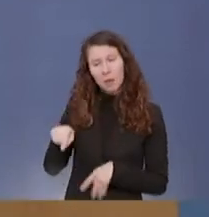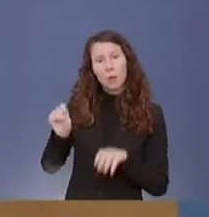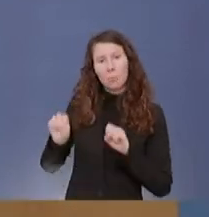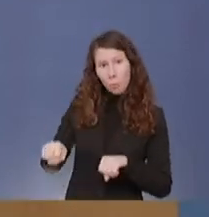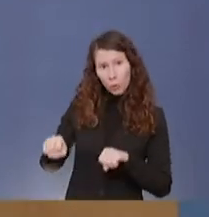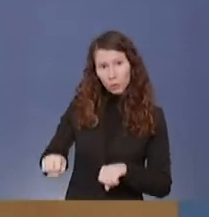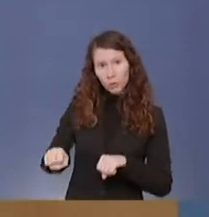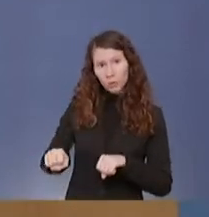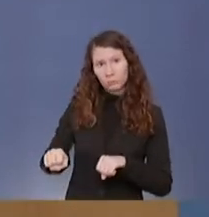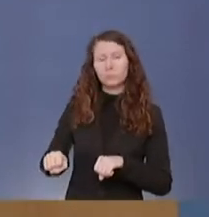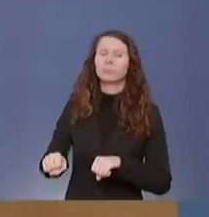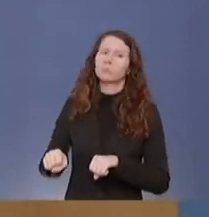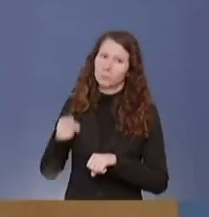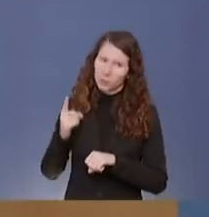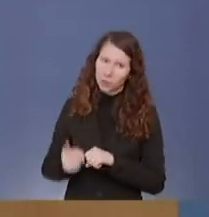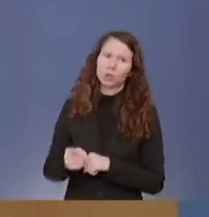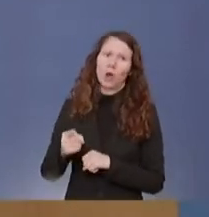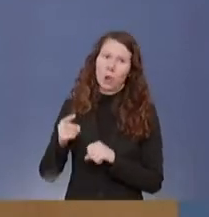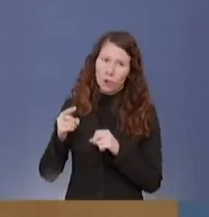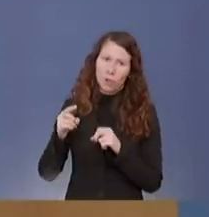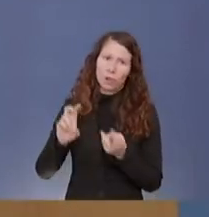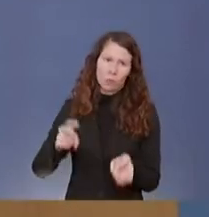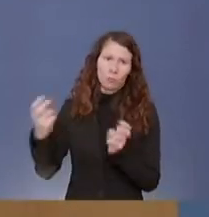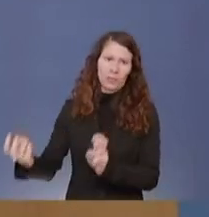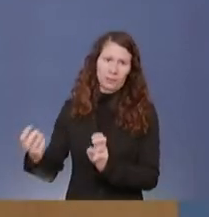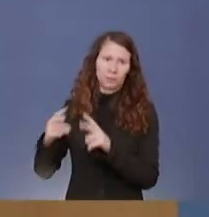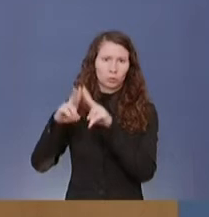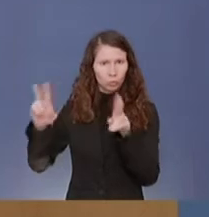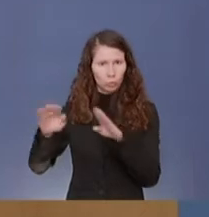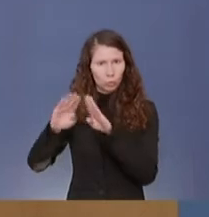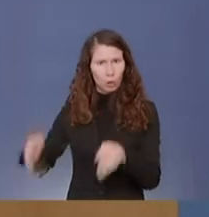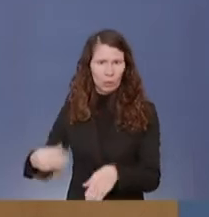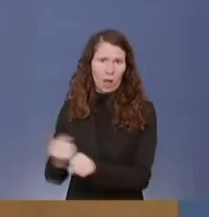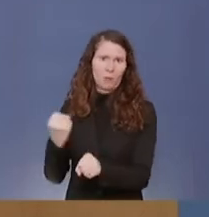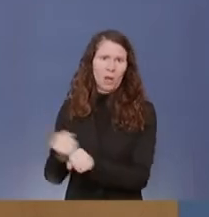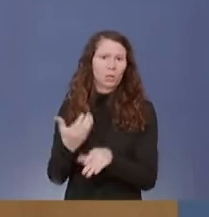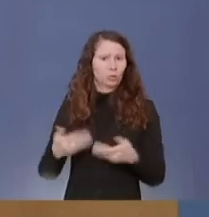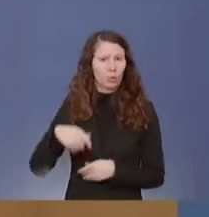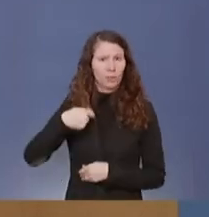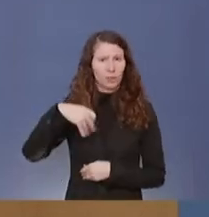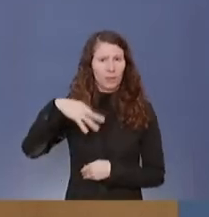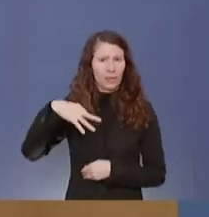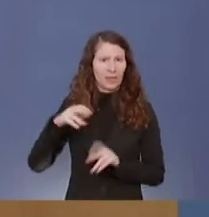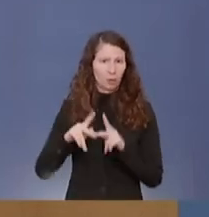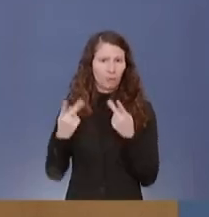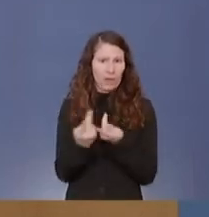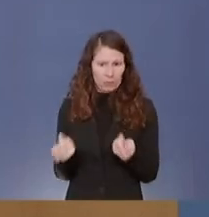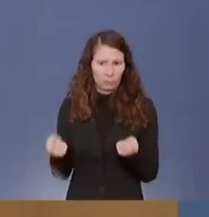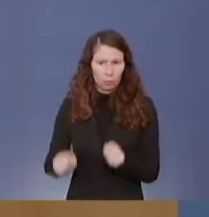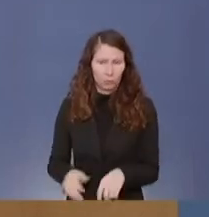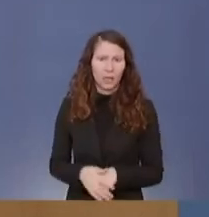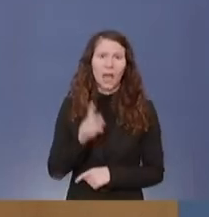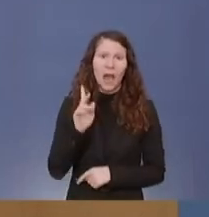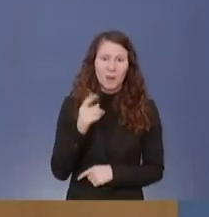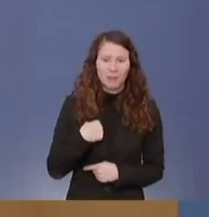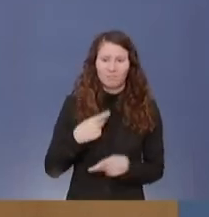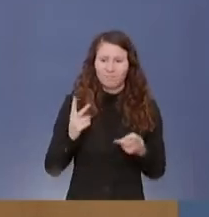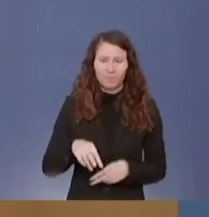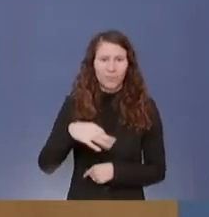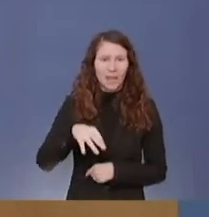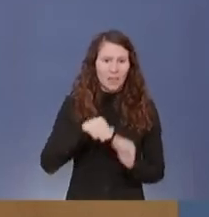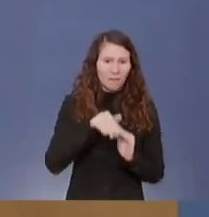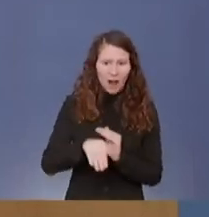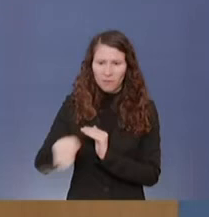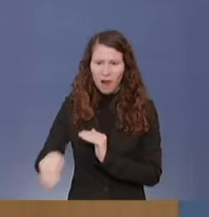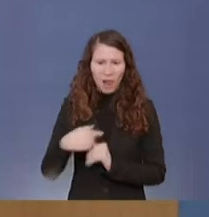soll das natürlich gemacht werden, so auch die Beschlusslage der Ministerpräsidentenkonferenz. Aber dann kann ich auch nicht jeden Einzelfall beurteilen,